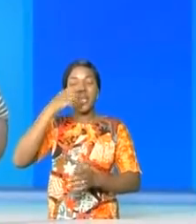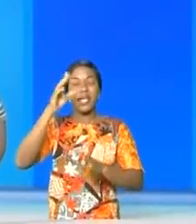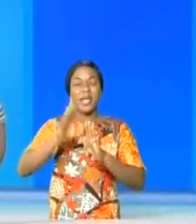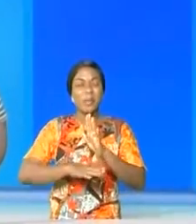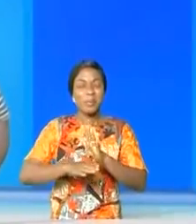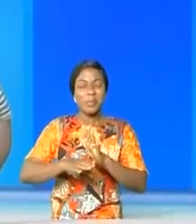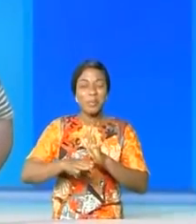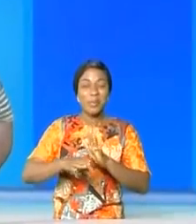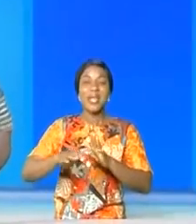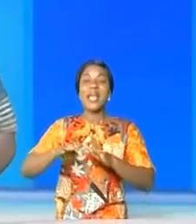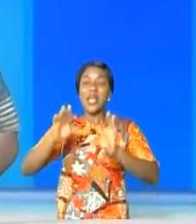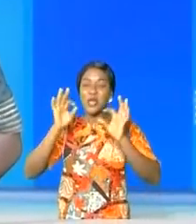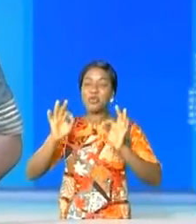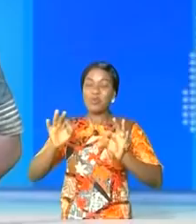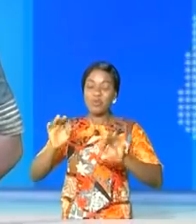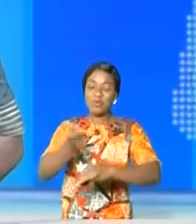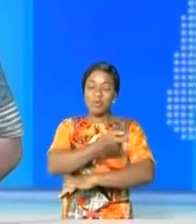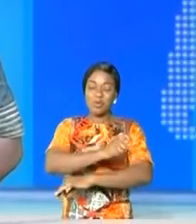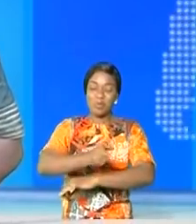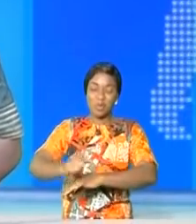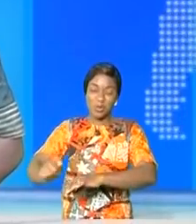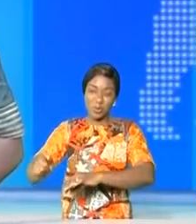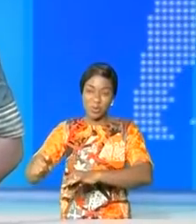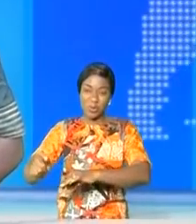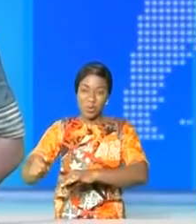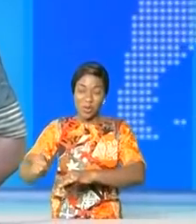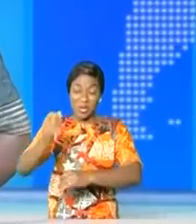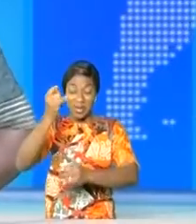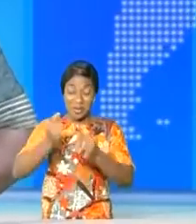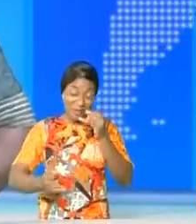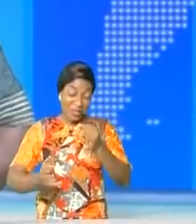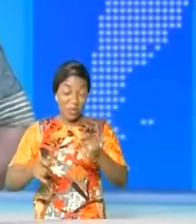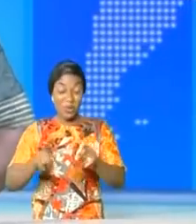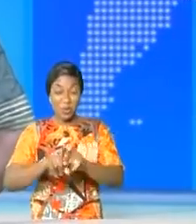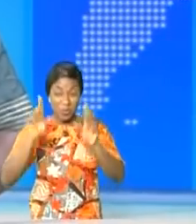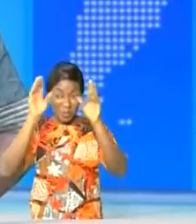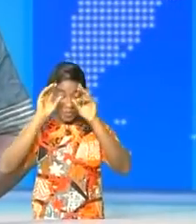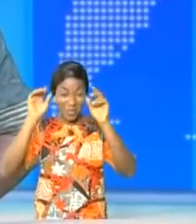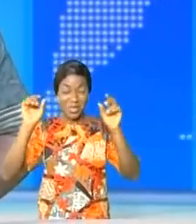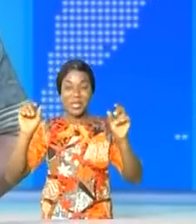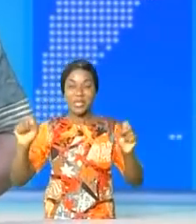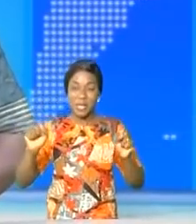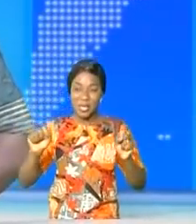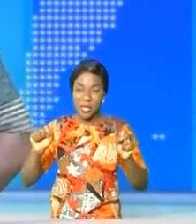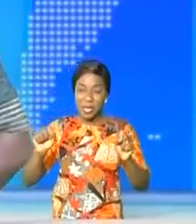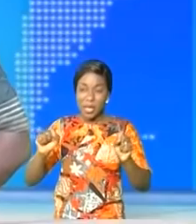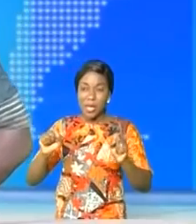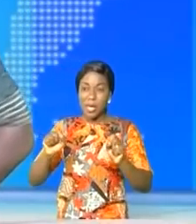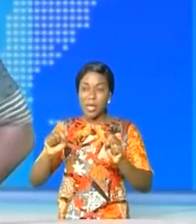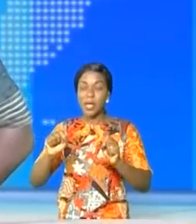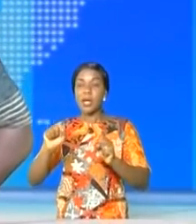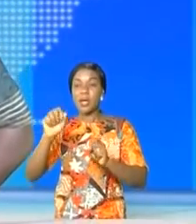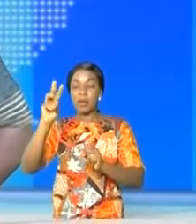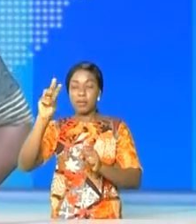bureau définitif avec comme président Mbosso Kodiakwanga. Mais qui est cet homme et quel est son parcours